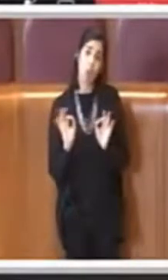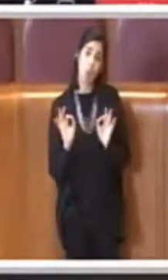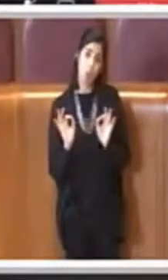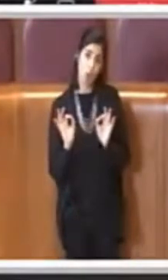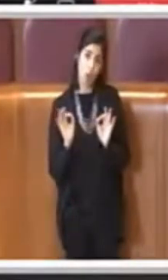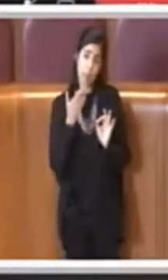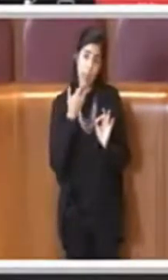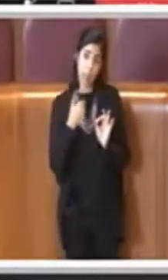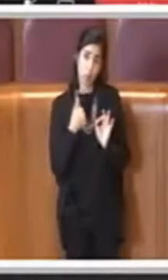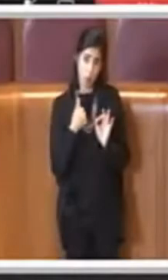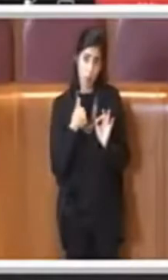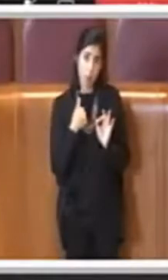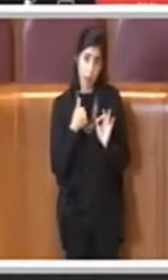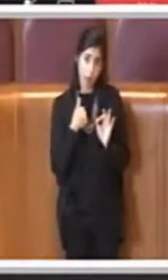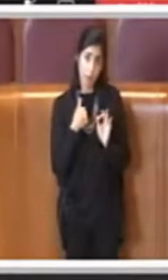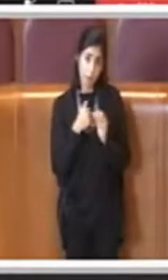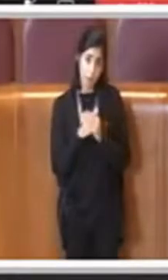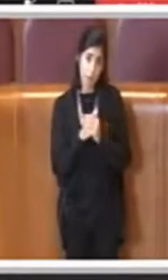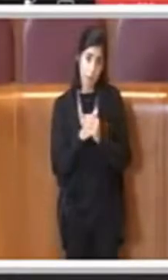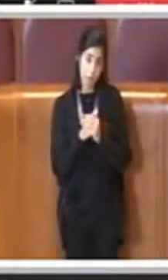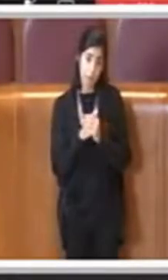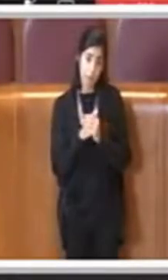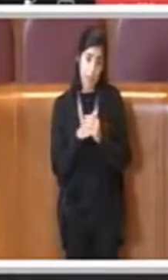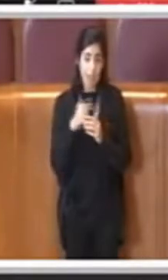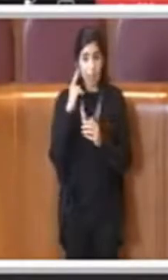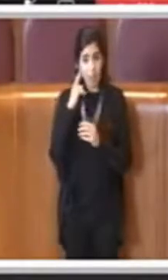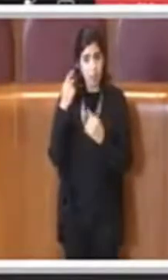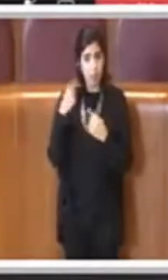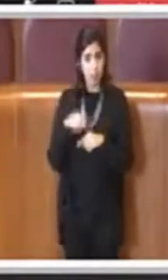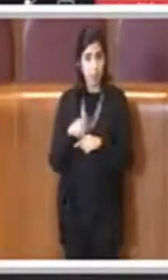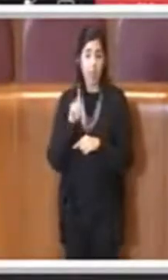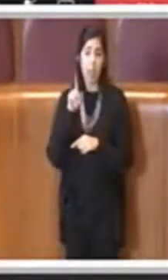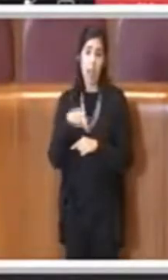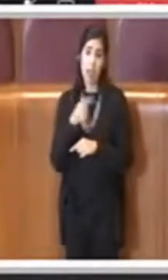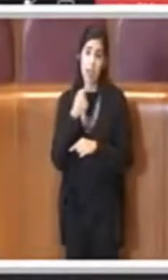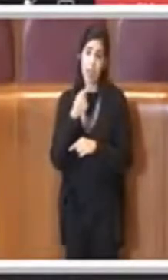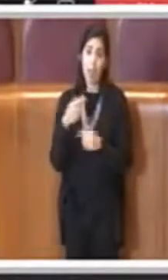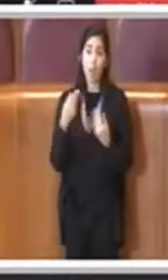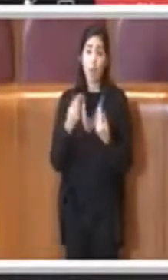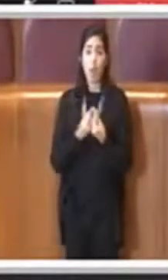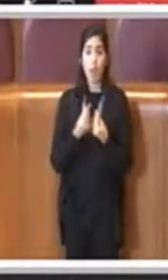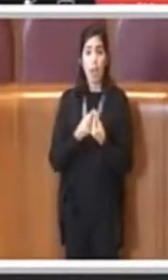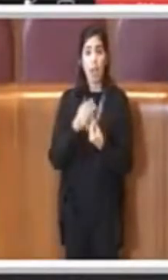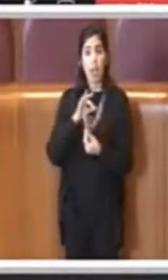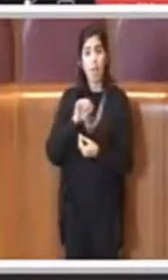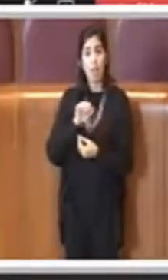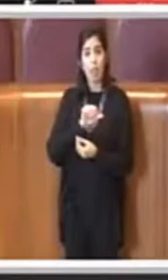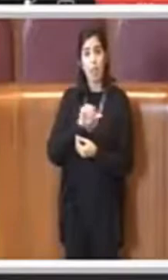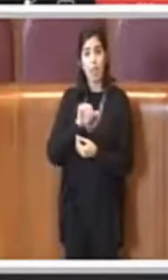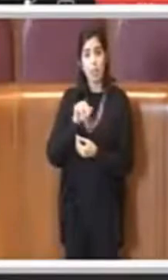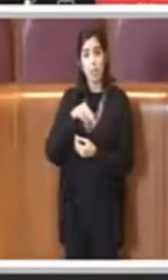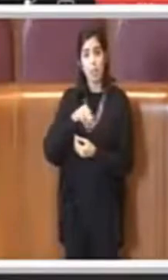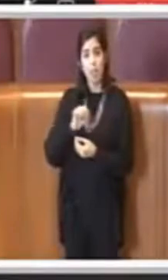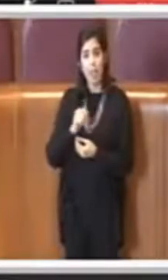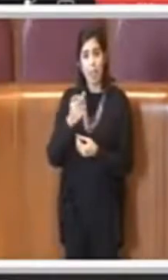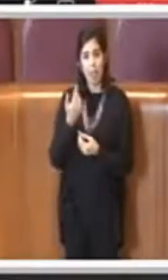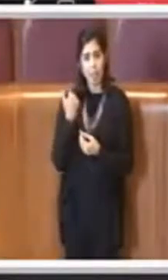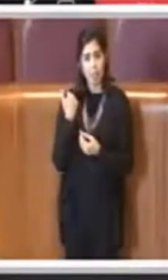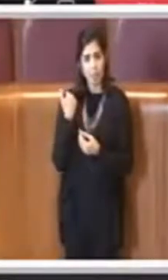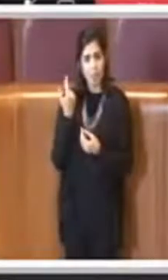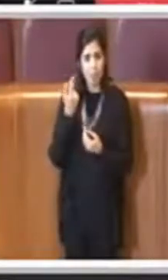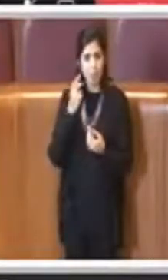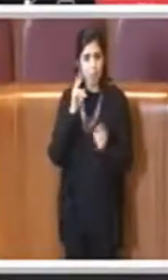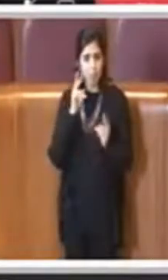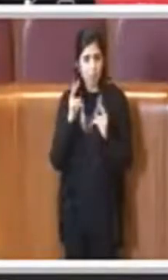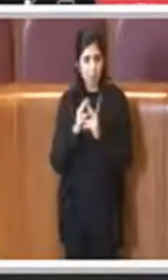a mio vedere, come ricordava anche il collega Fassina in una delle precedenti sedute, per esempio il diritto all'abitare,